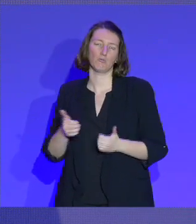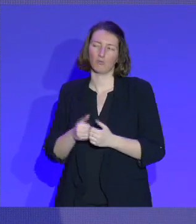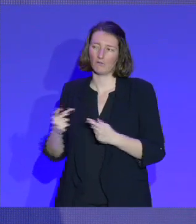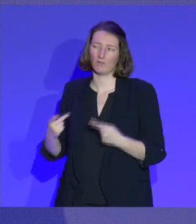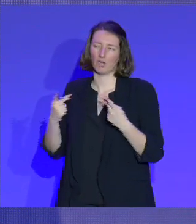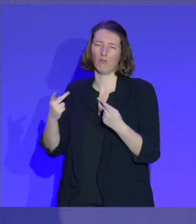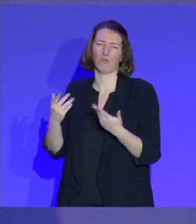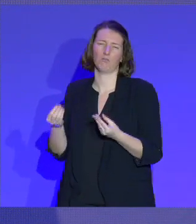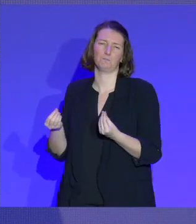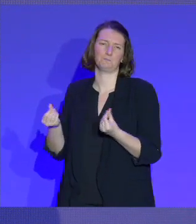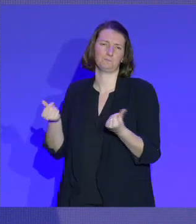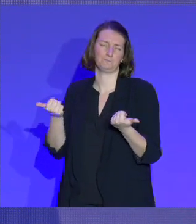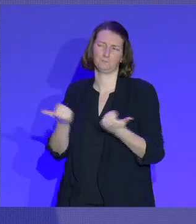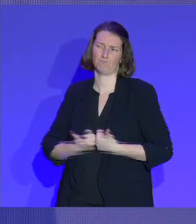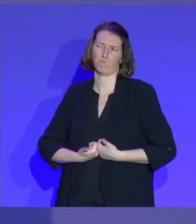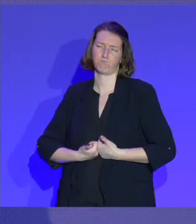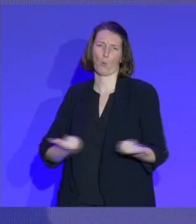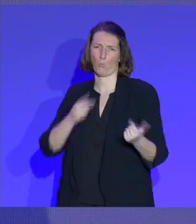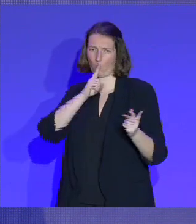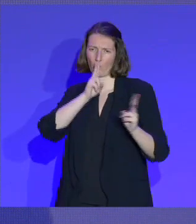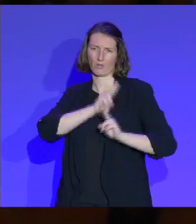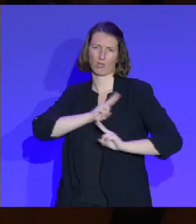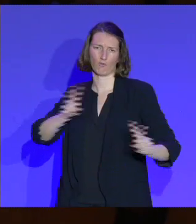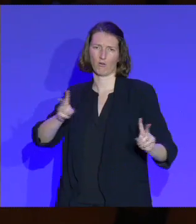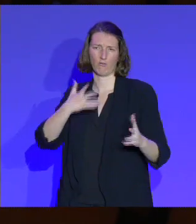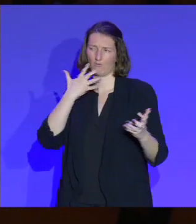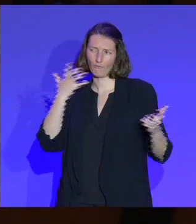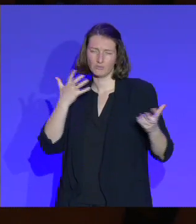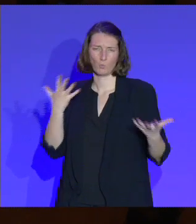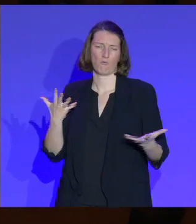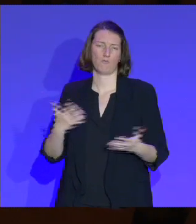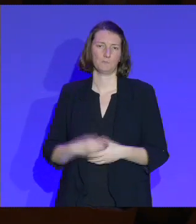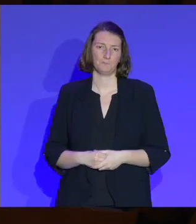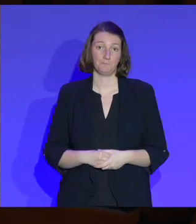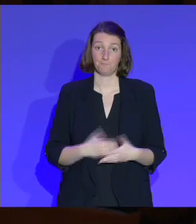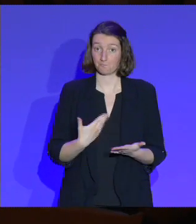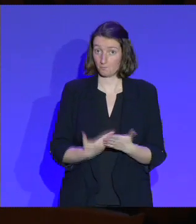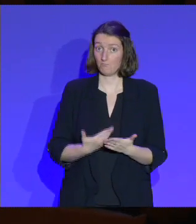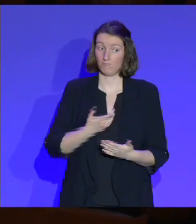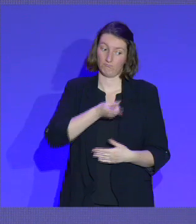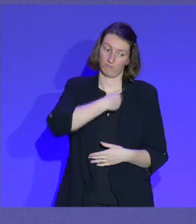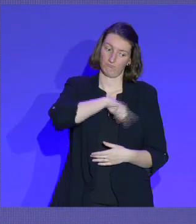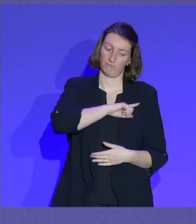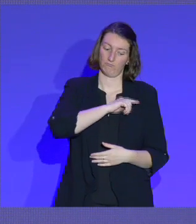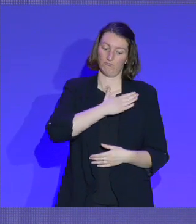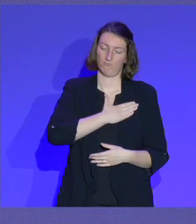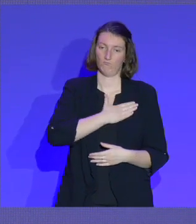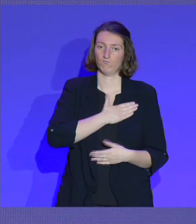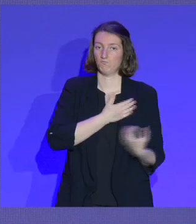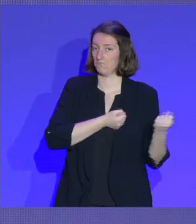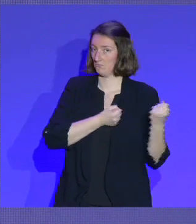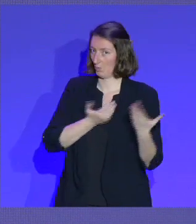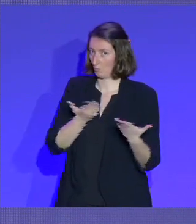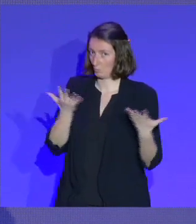des valeurs qui sont diamétralement opposées avec les valeurs du sport. Et donc, nous proposons